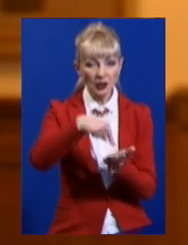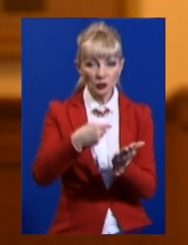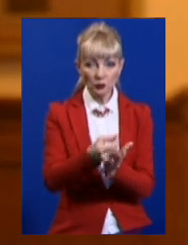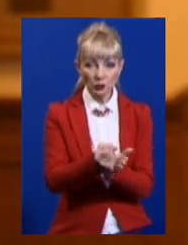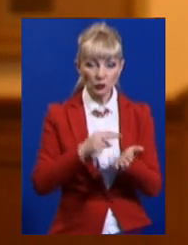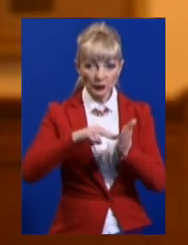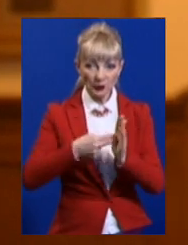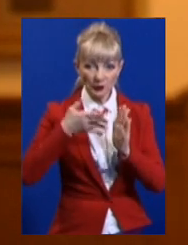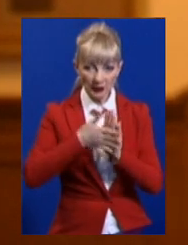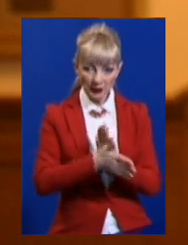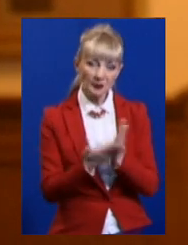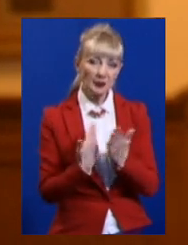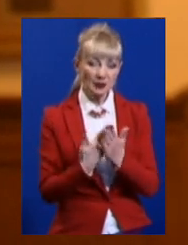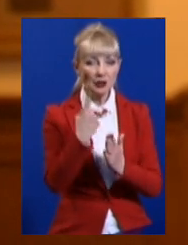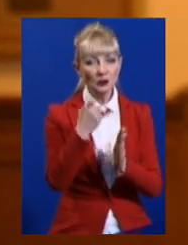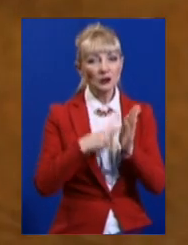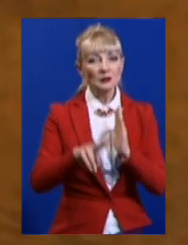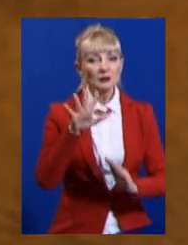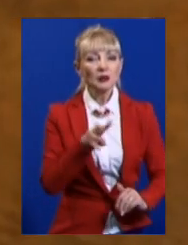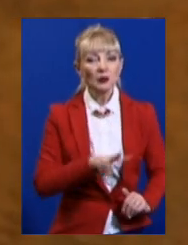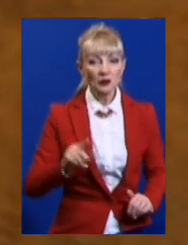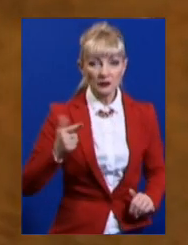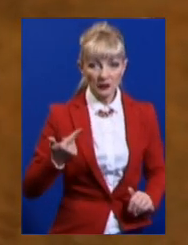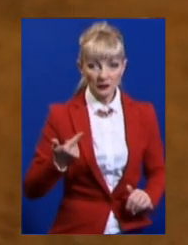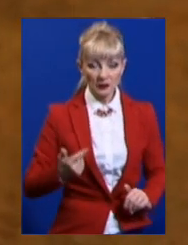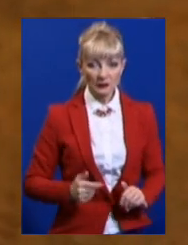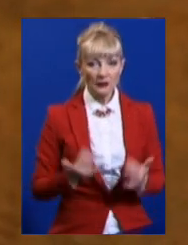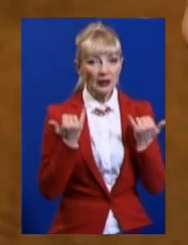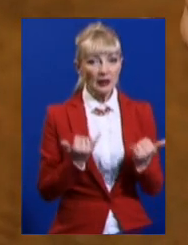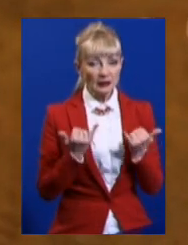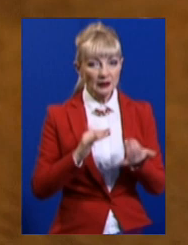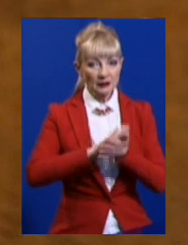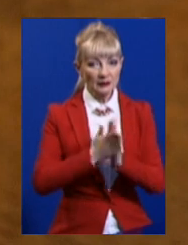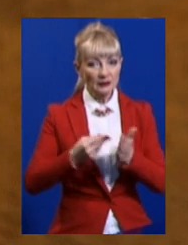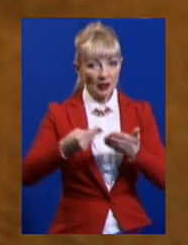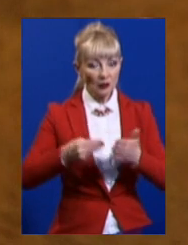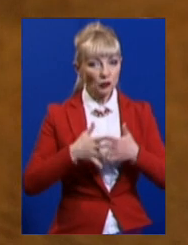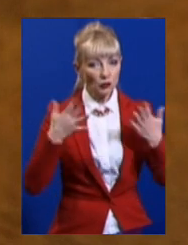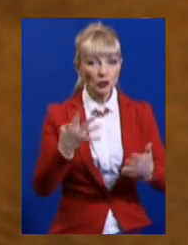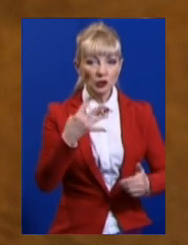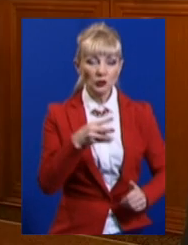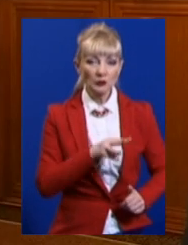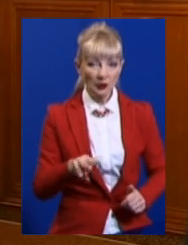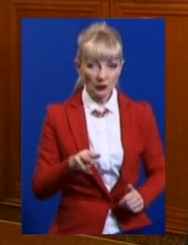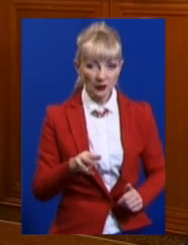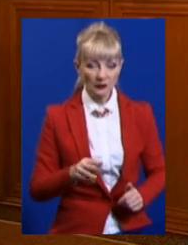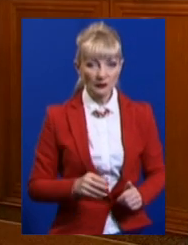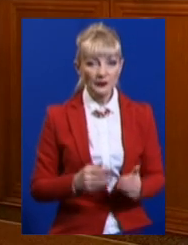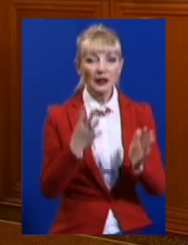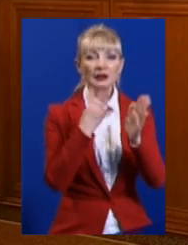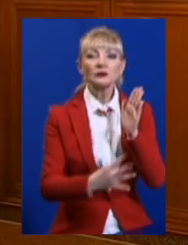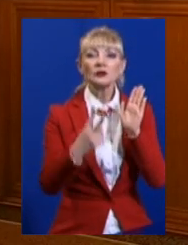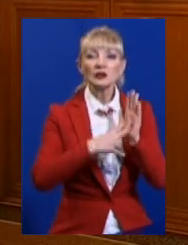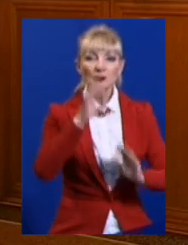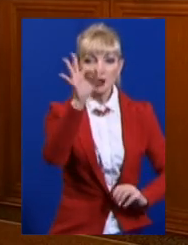Планують витратити орієнтовно 175 мільйонів гривень. Нині уклали угод більше, як на 40 мільйонів. 97